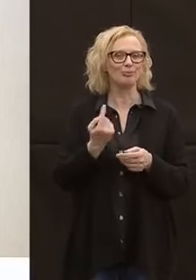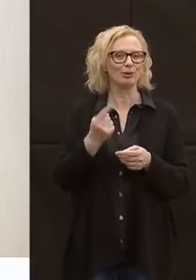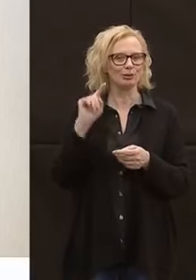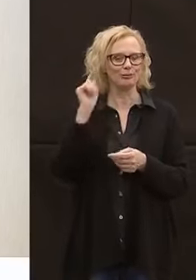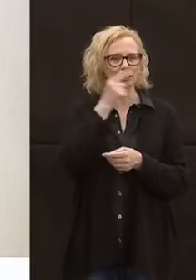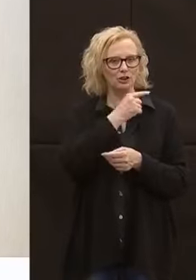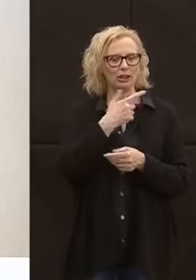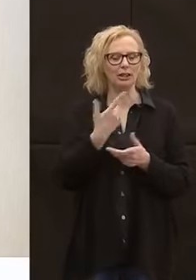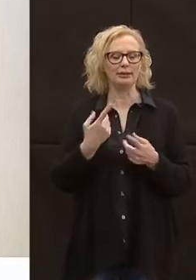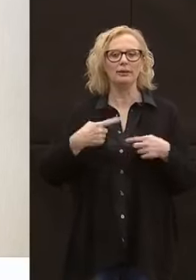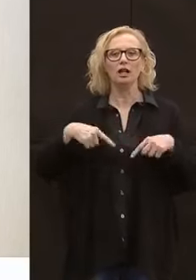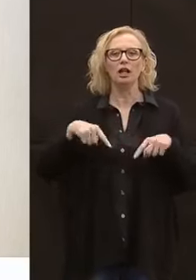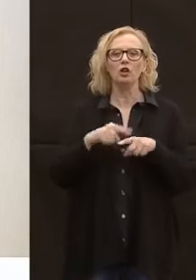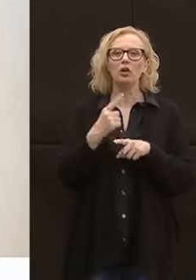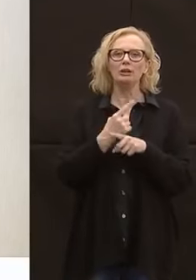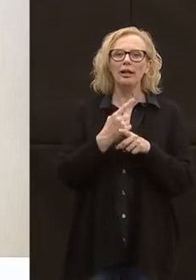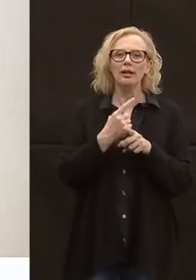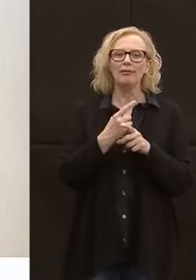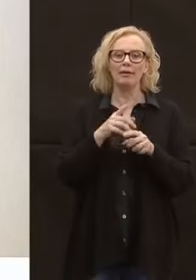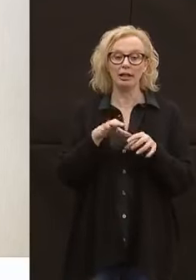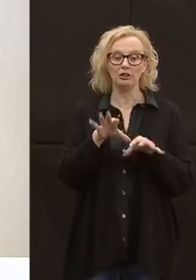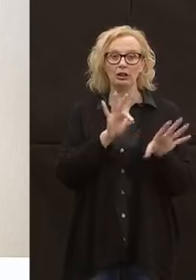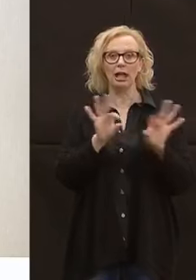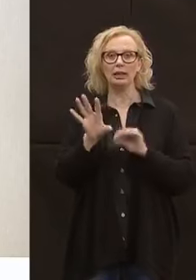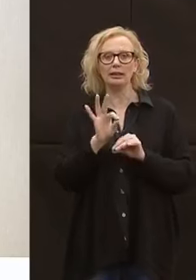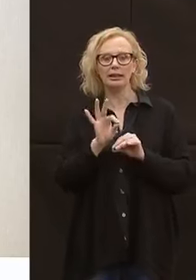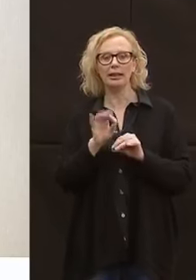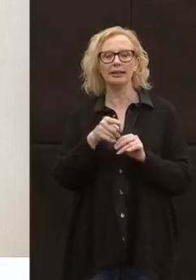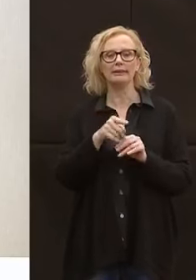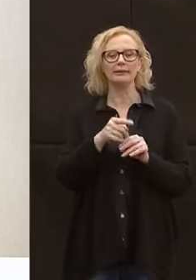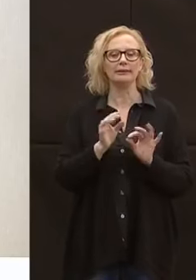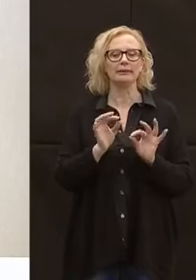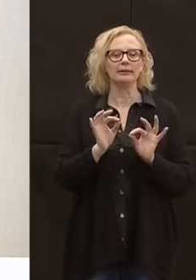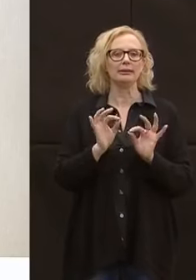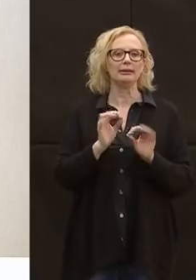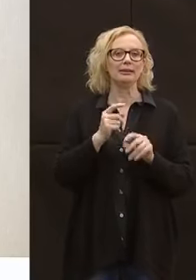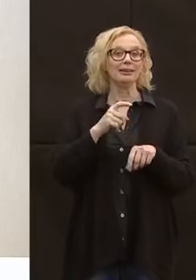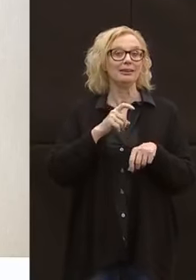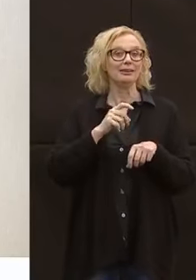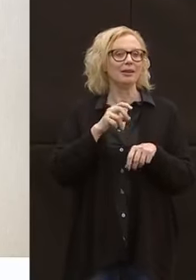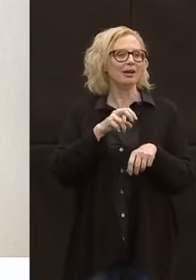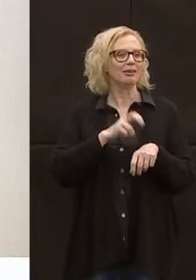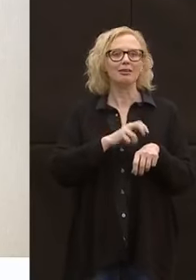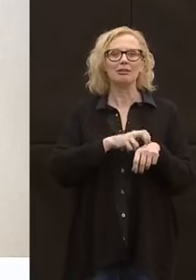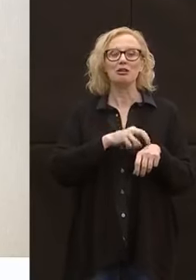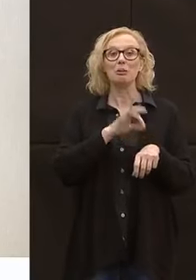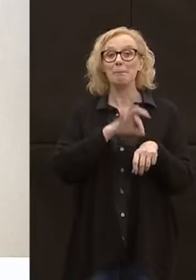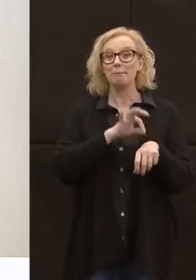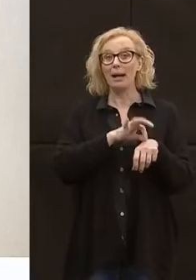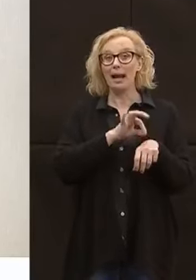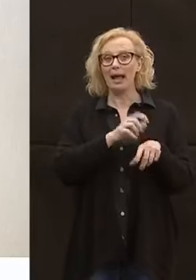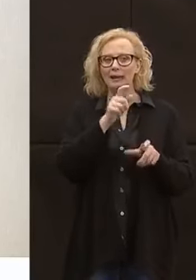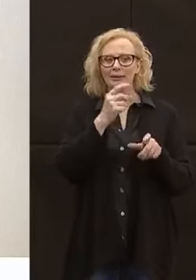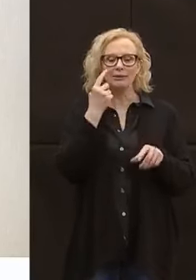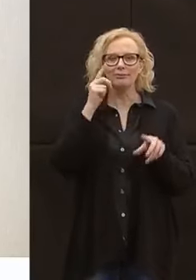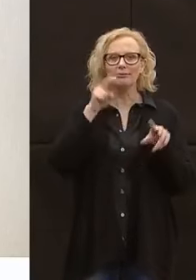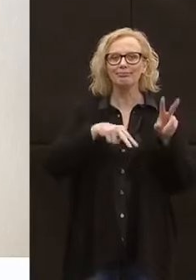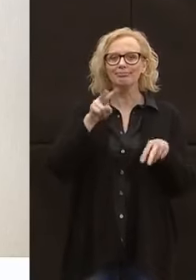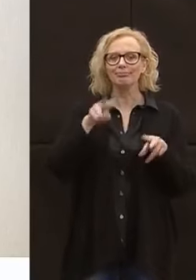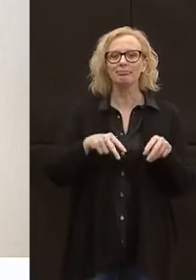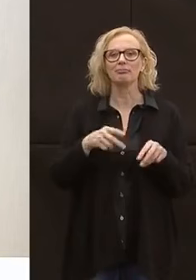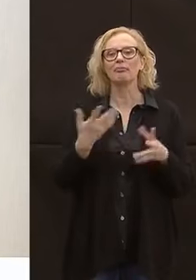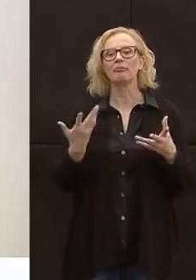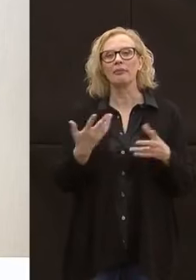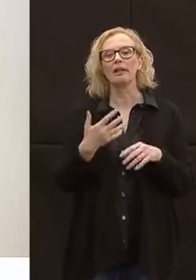Dobbiamo farlo secondo i criteri di scelta e di elegibilità dei nostri pazienti. Abbiamo già detto più volte che più di una